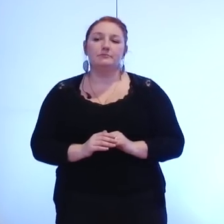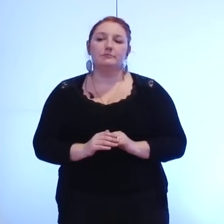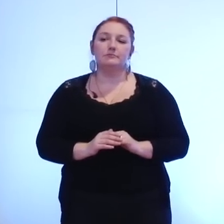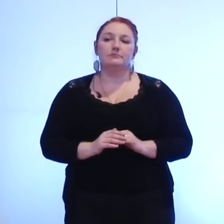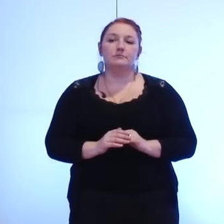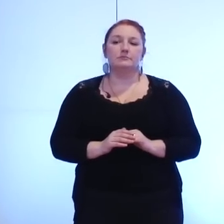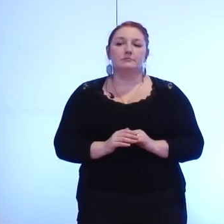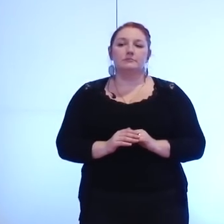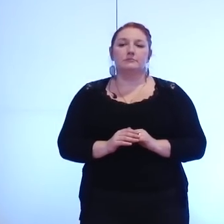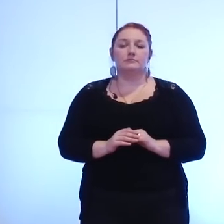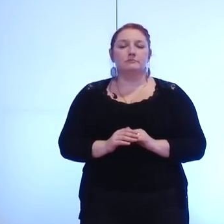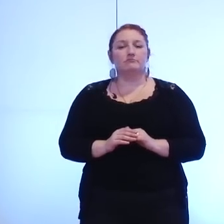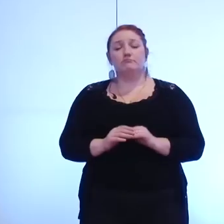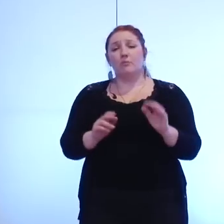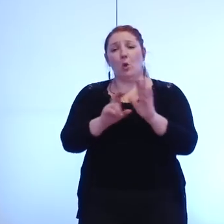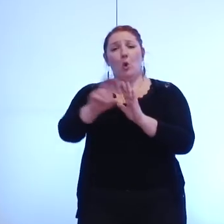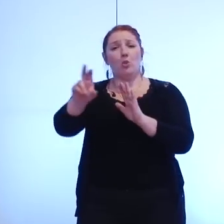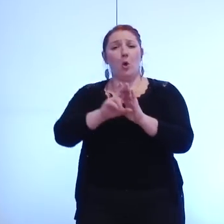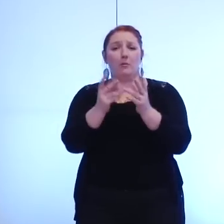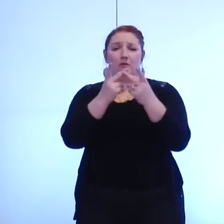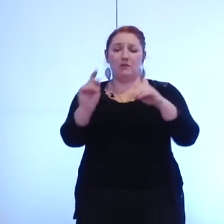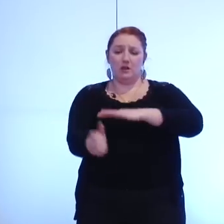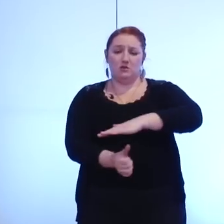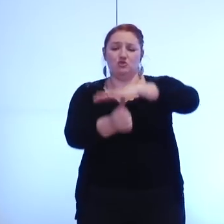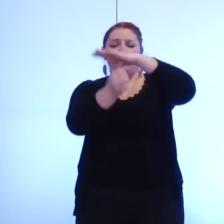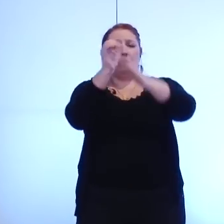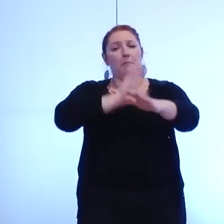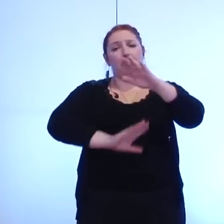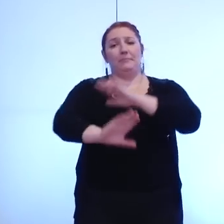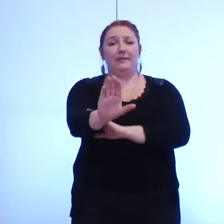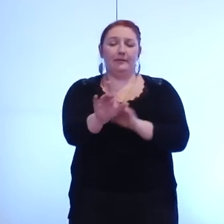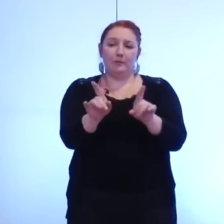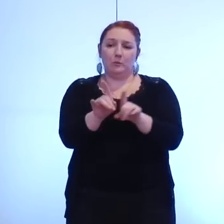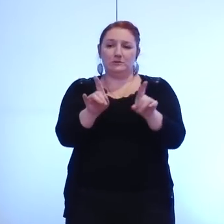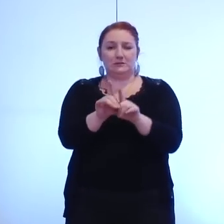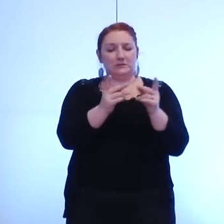d'une commune centre Grenoble que j'évoquais à l'instant et des communes